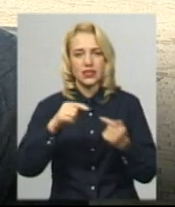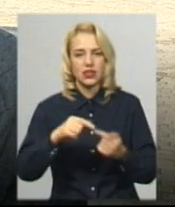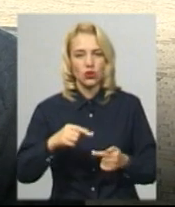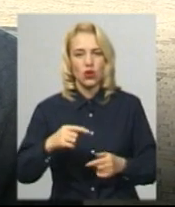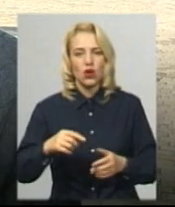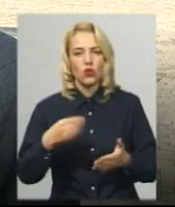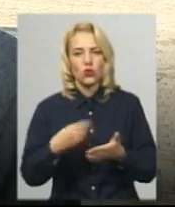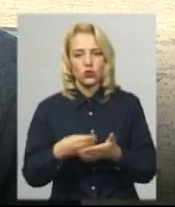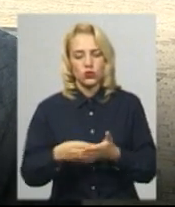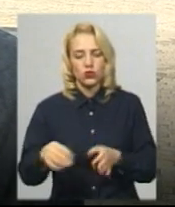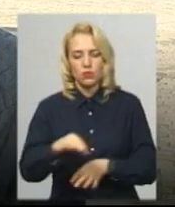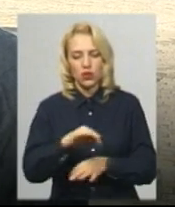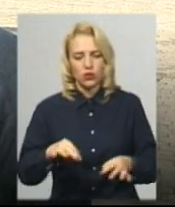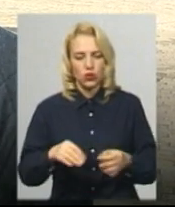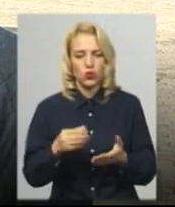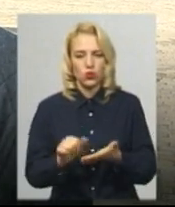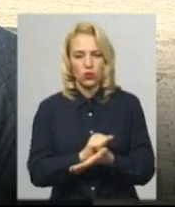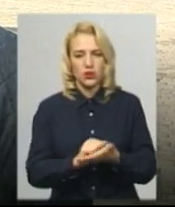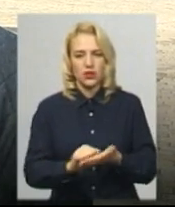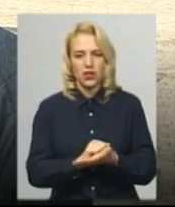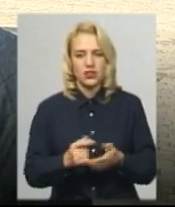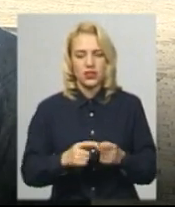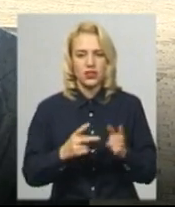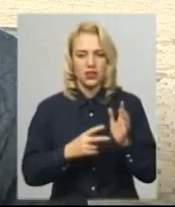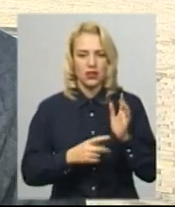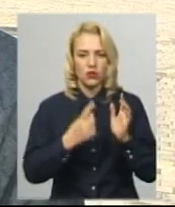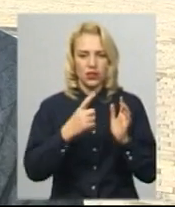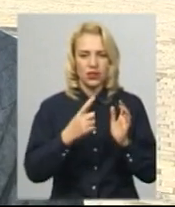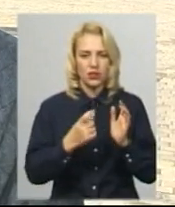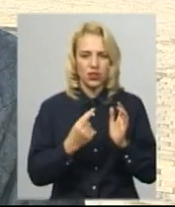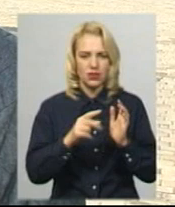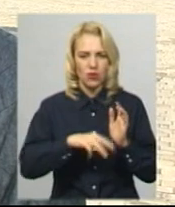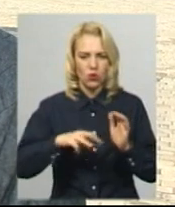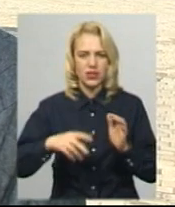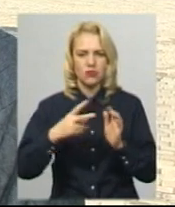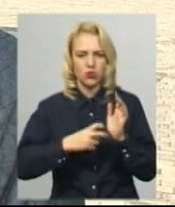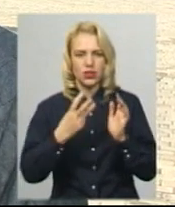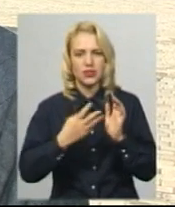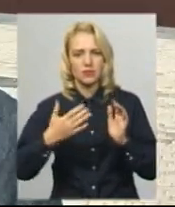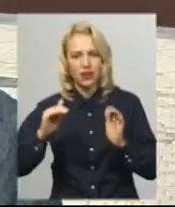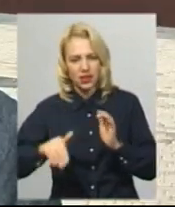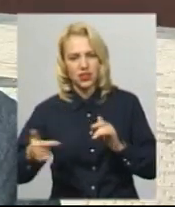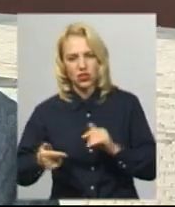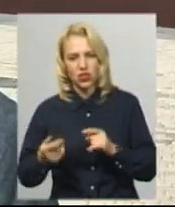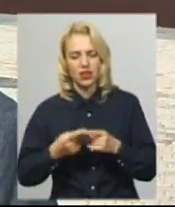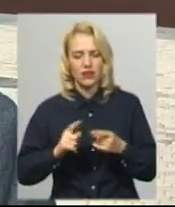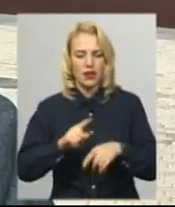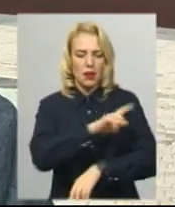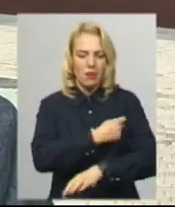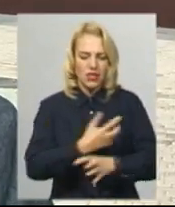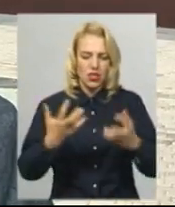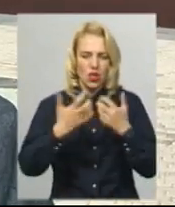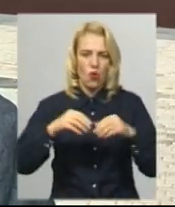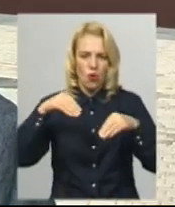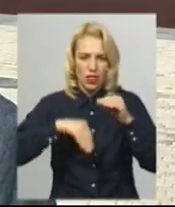загальна вартість 8 мільйонів 735 тисяч гривень з медичним обладнанням та остаткуванням. Підведені